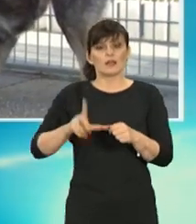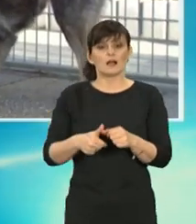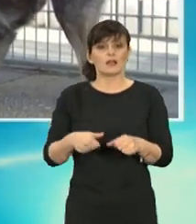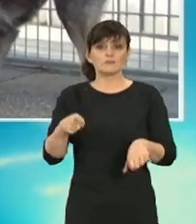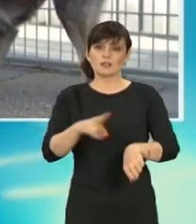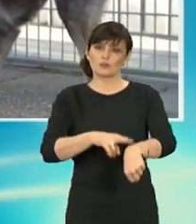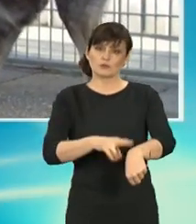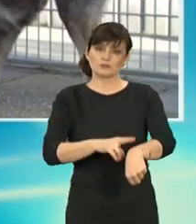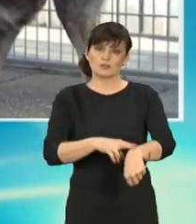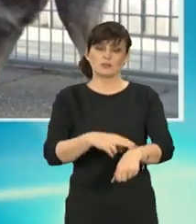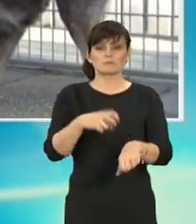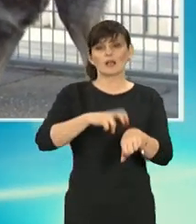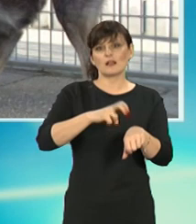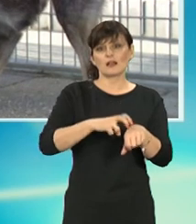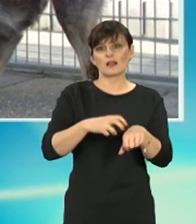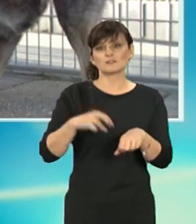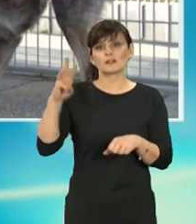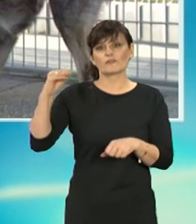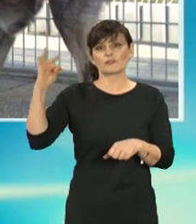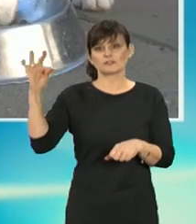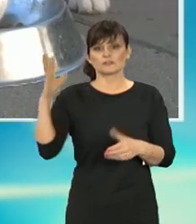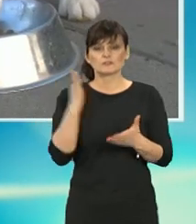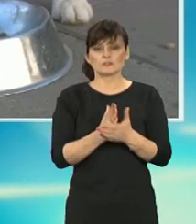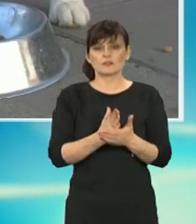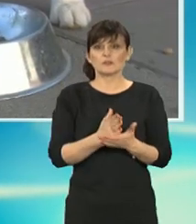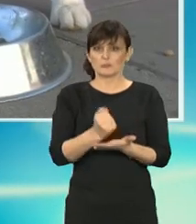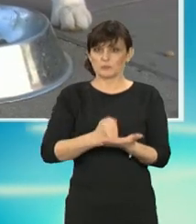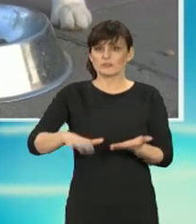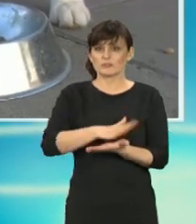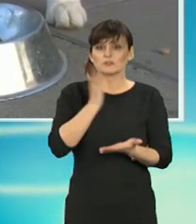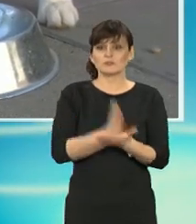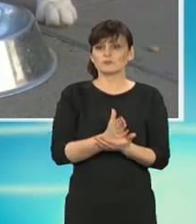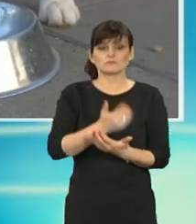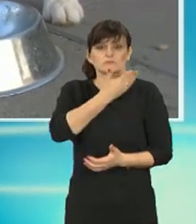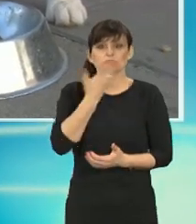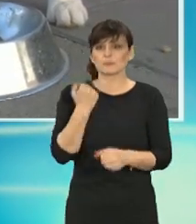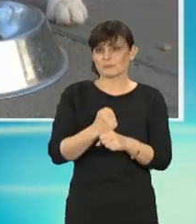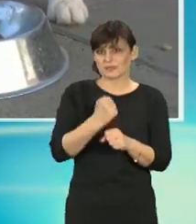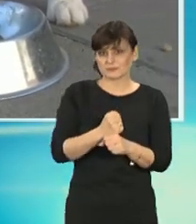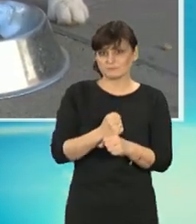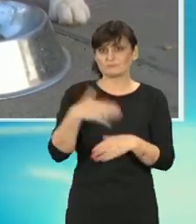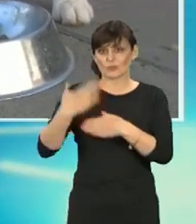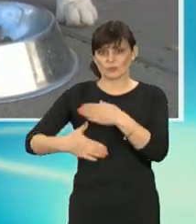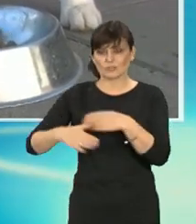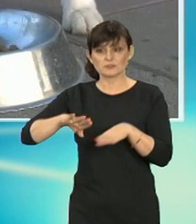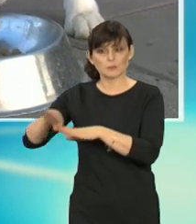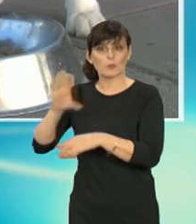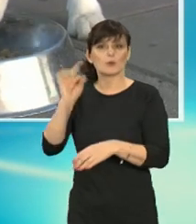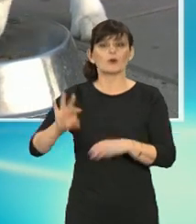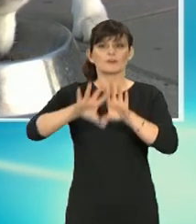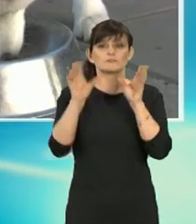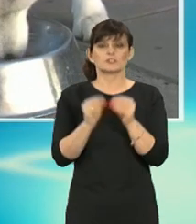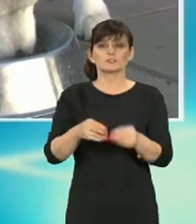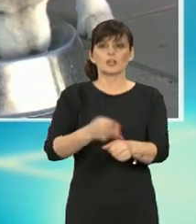o tej godzinie lekarz weterynarii powiatowy jest już niedostępny, bo jak wiadomo